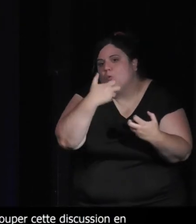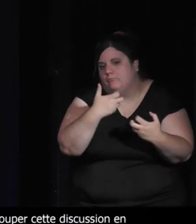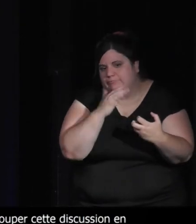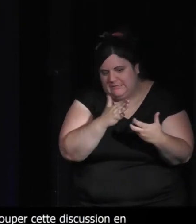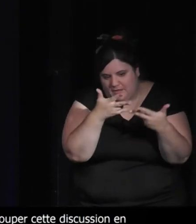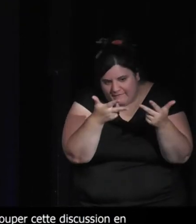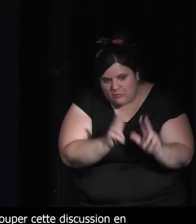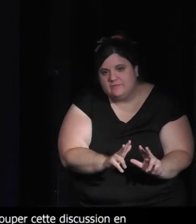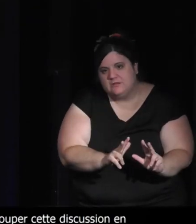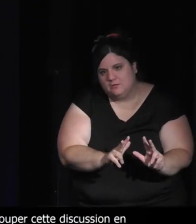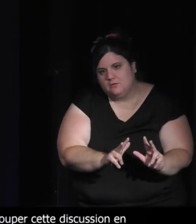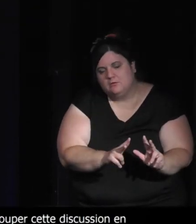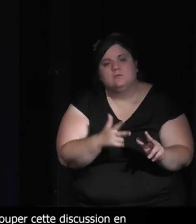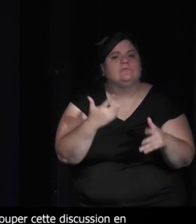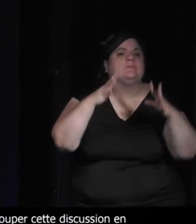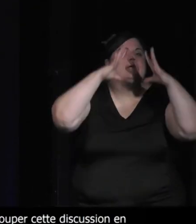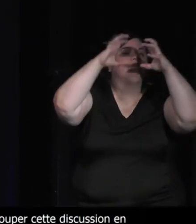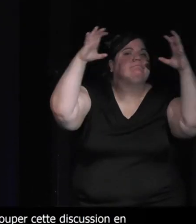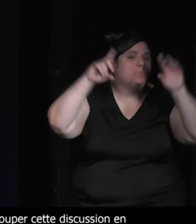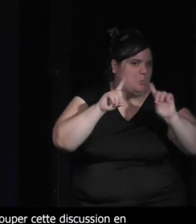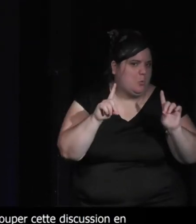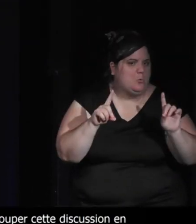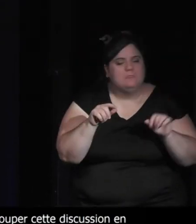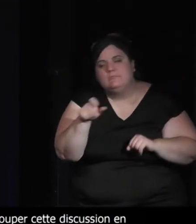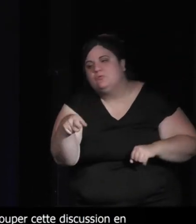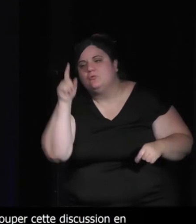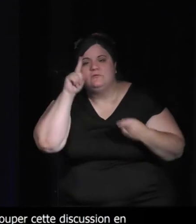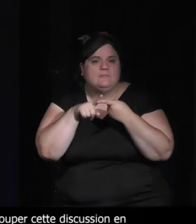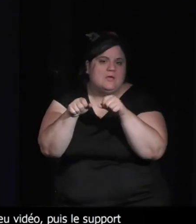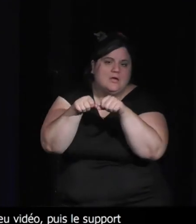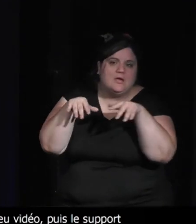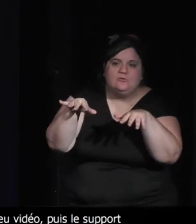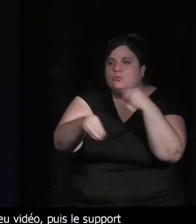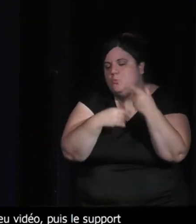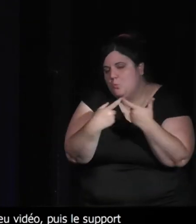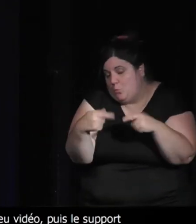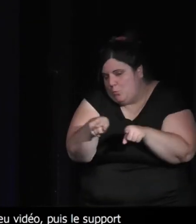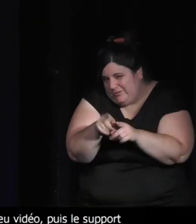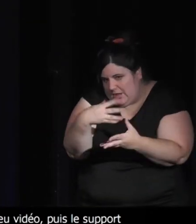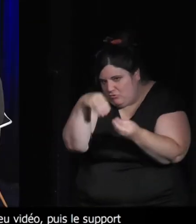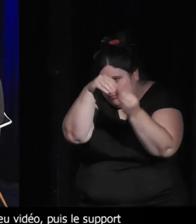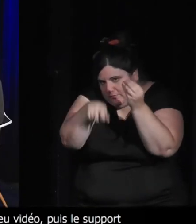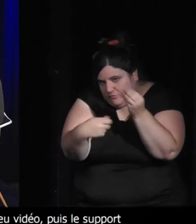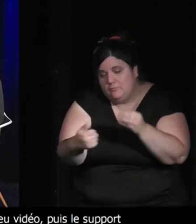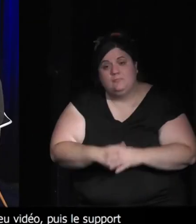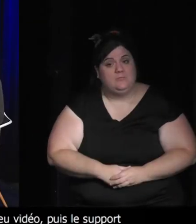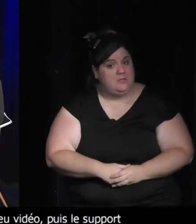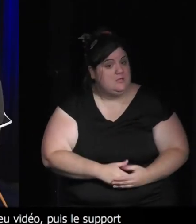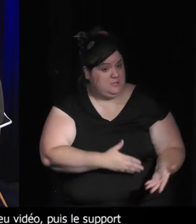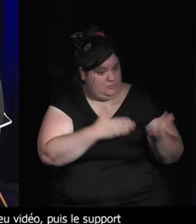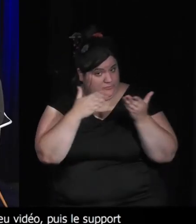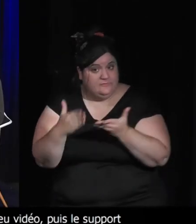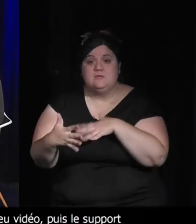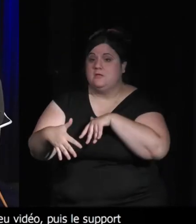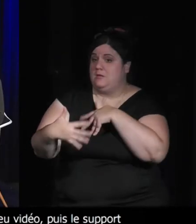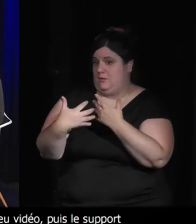de l'affaire. Même si on va parler de réseau, etc., etc. Le côté plutôt gameplay, mécanique